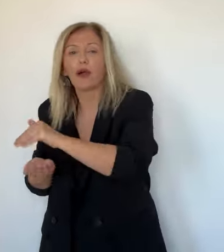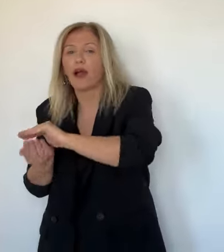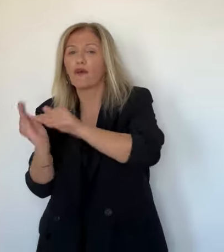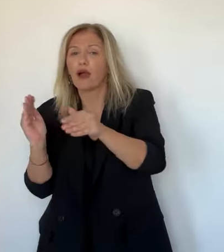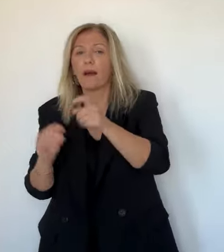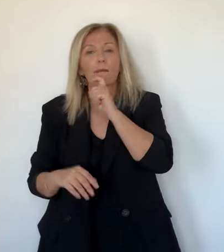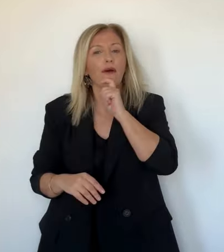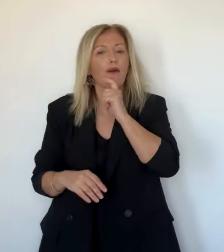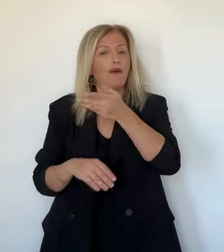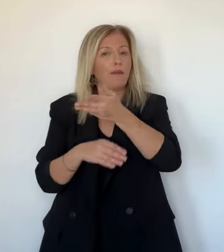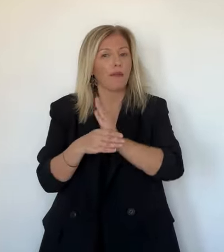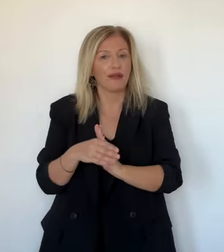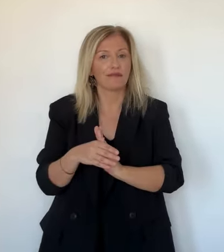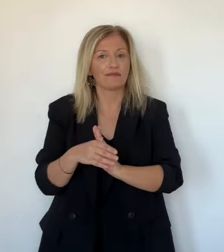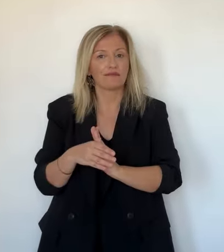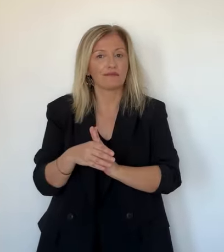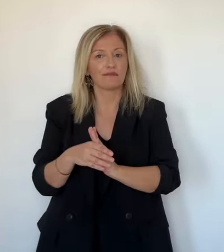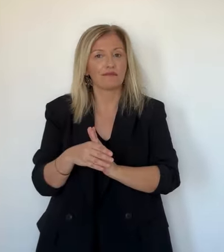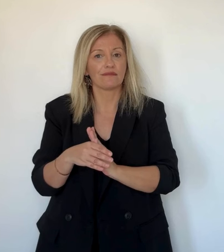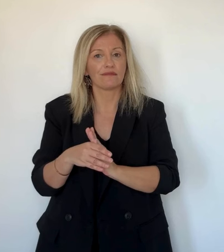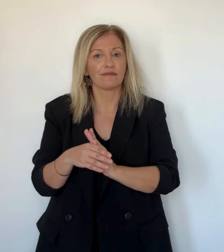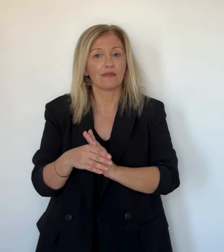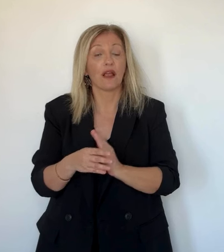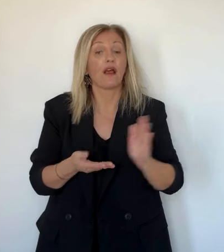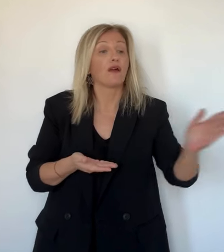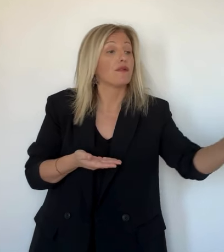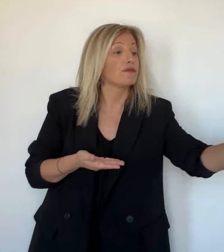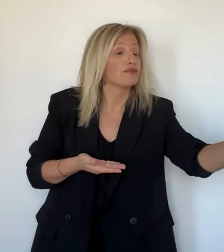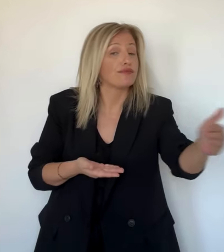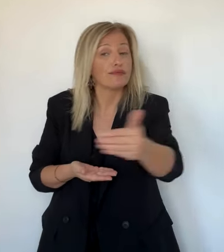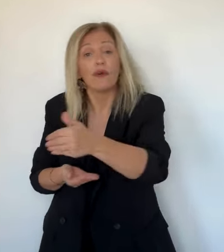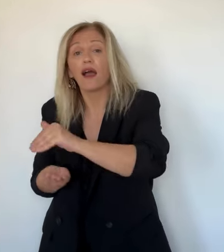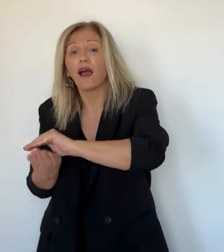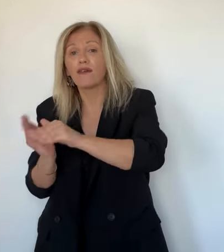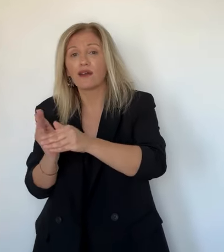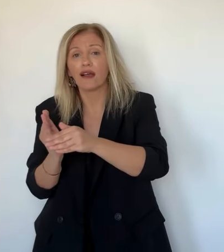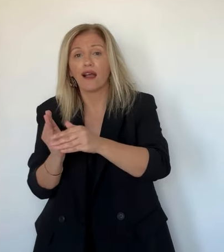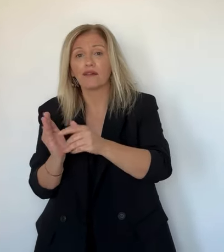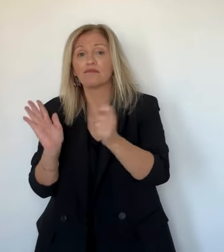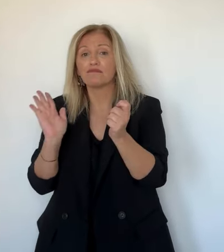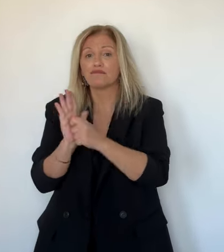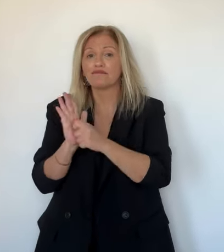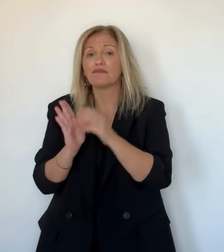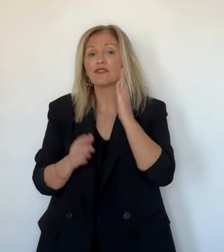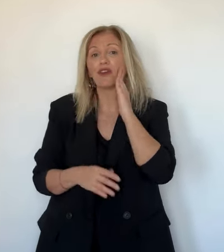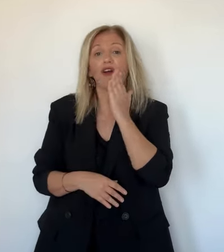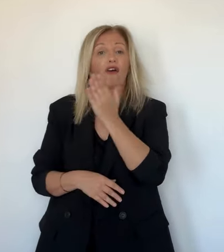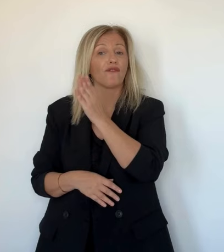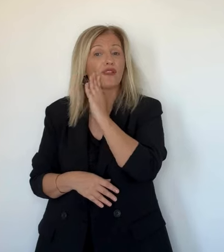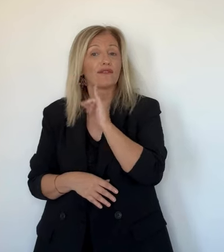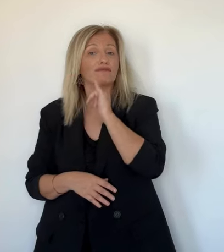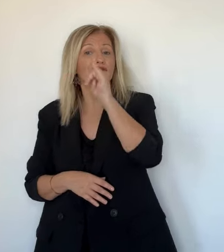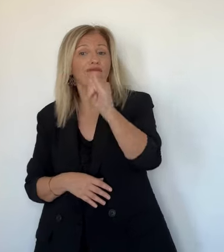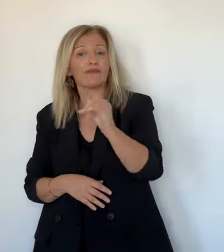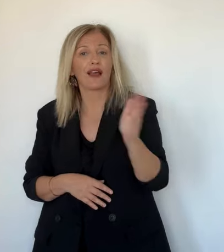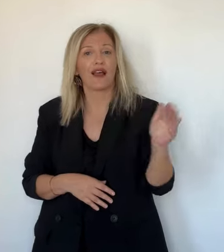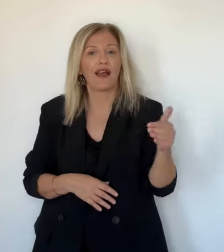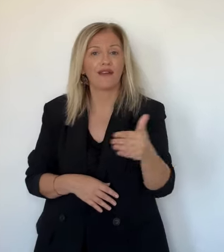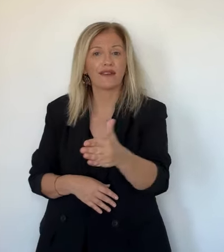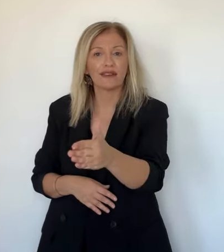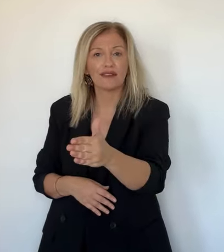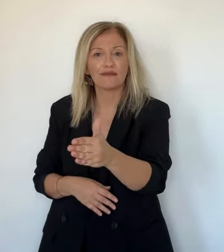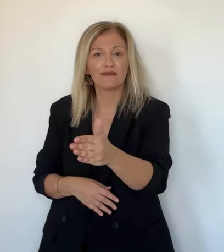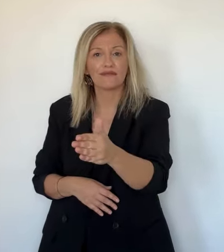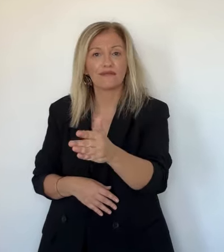rugueuse. Pour l'instant, ils ne sont pas encore mûrs. En Corse, leur récolte se fait de janvier à avril. Sur la ligne voisine,